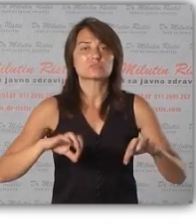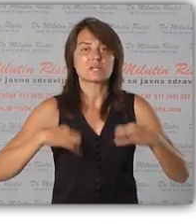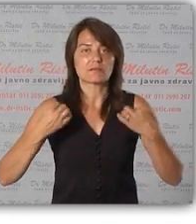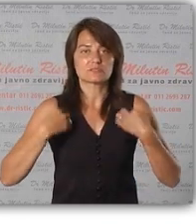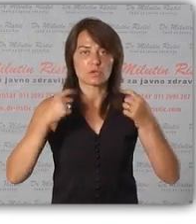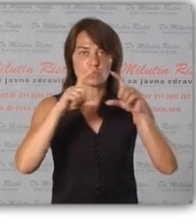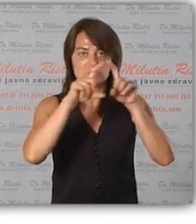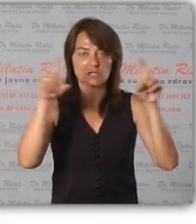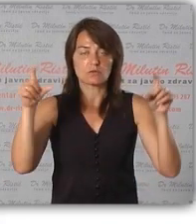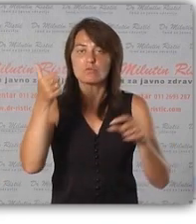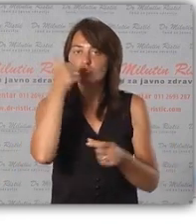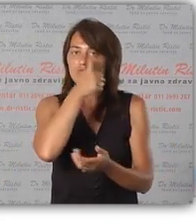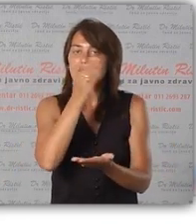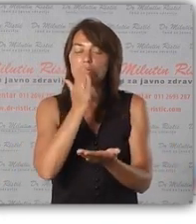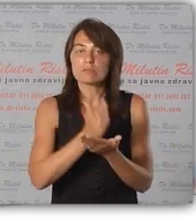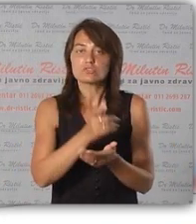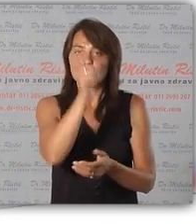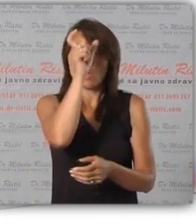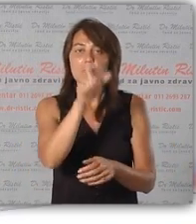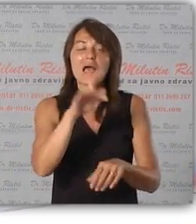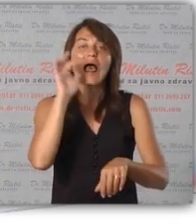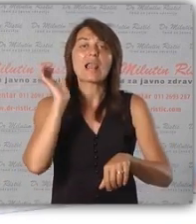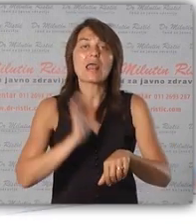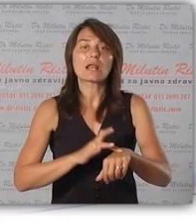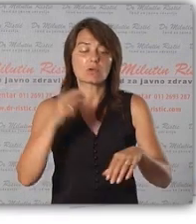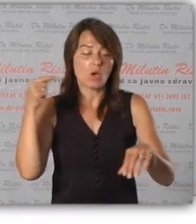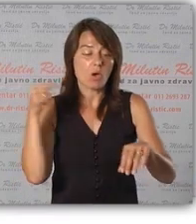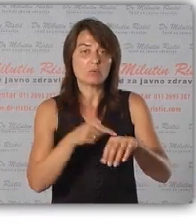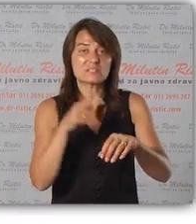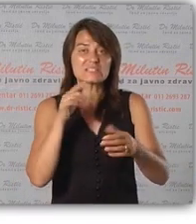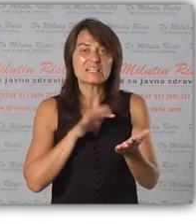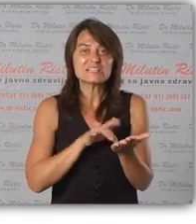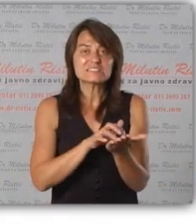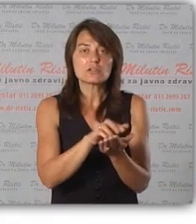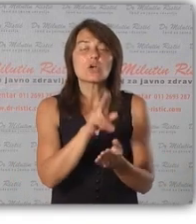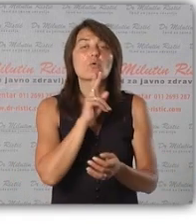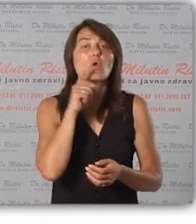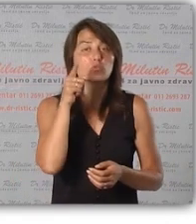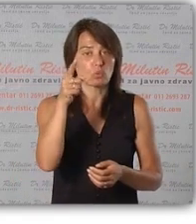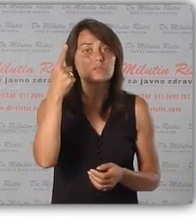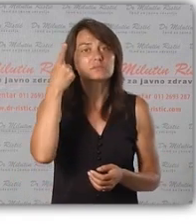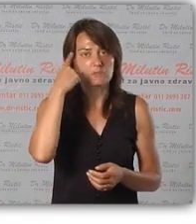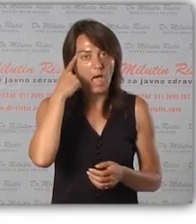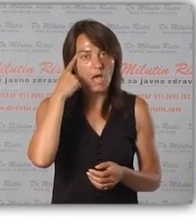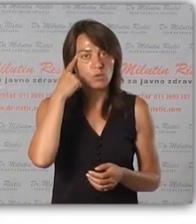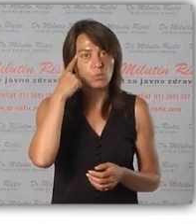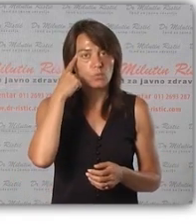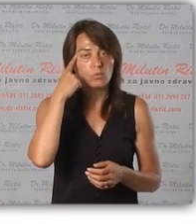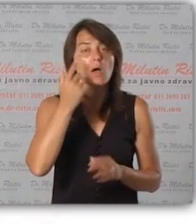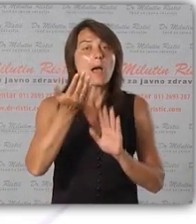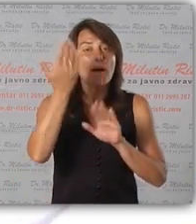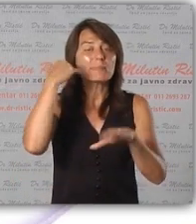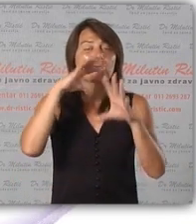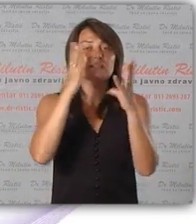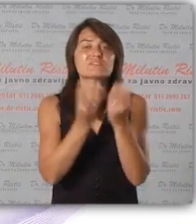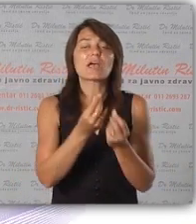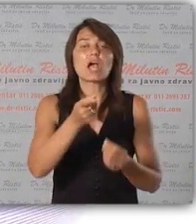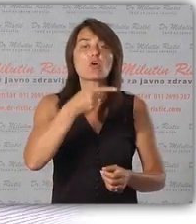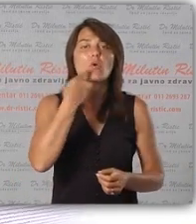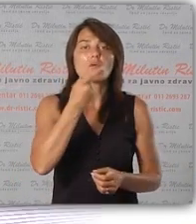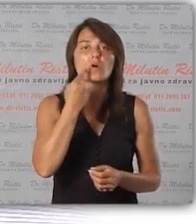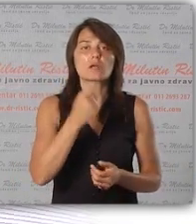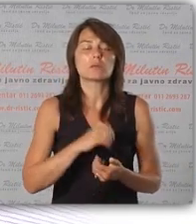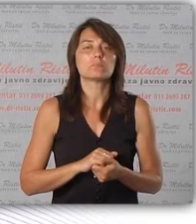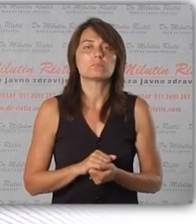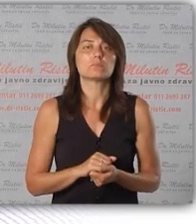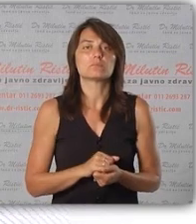najbližu zdravstvenu ustanovu. Što se tiče osoba alergičnih na ubode insekta, koji to već znaju, pre